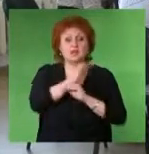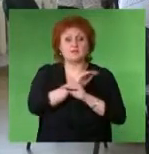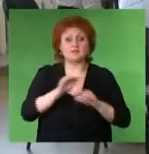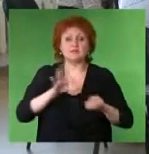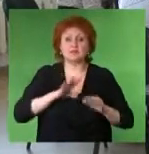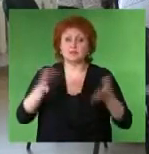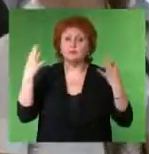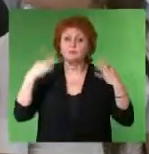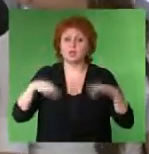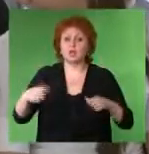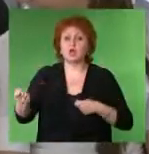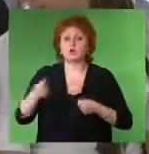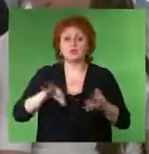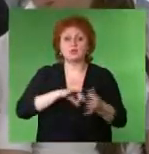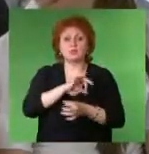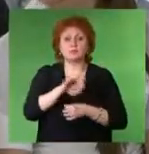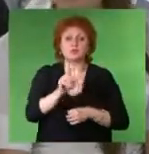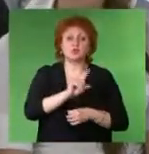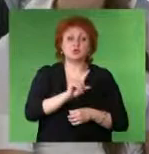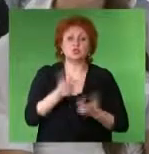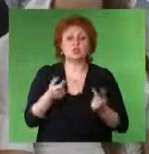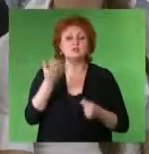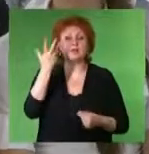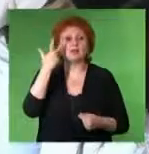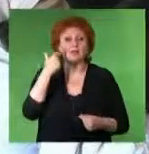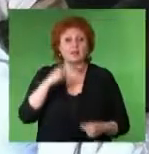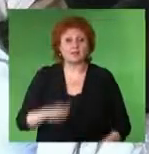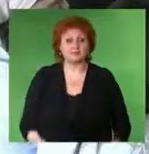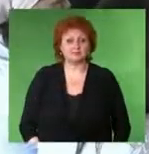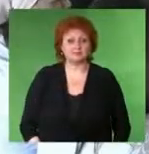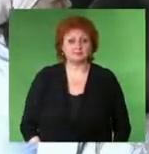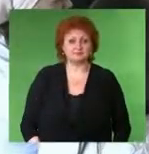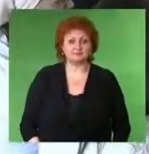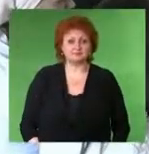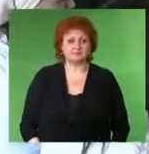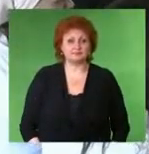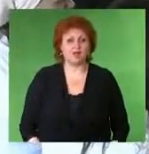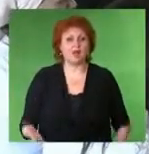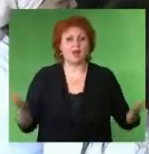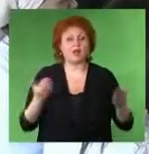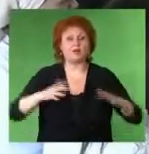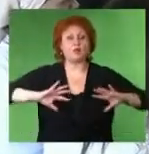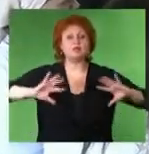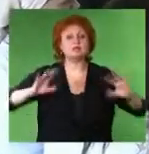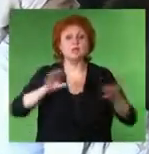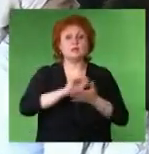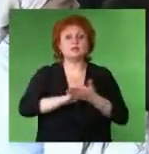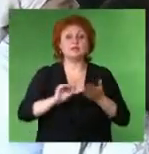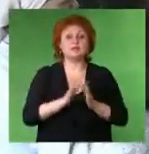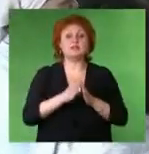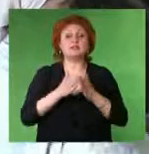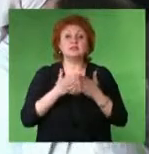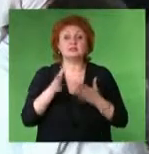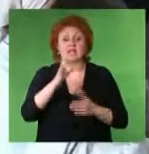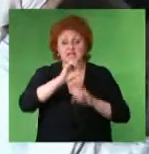игры официально было разрешено руководством проекта «Что, где, когда» Какое библейское событие, описанное в